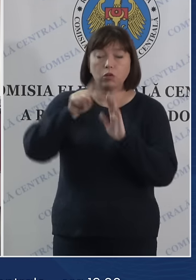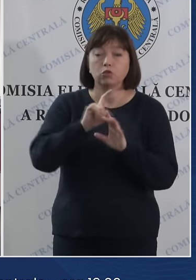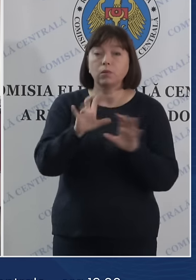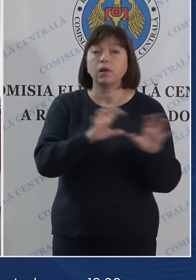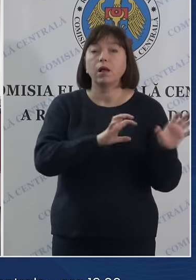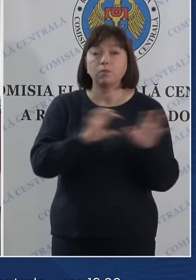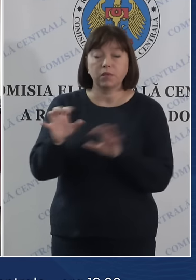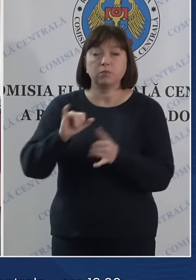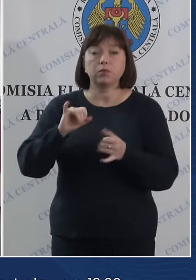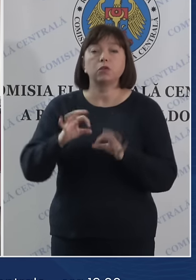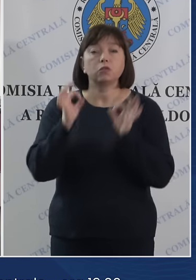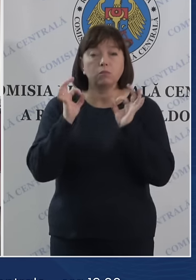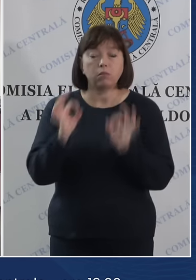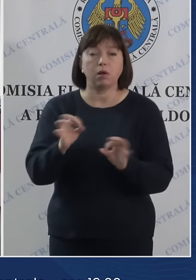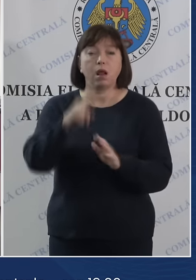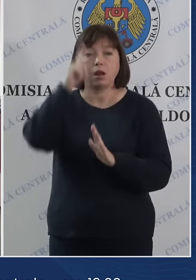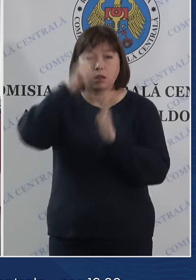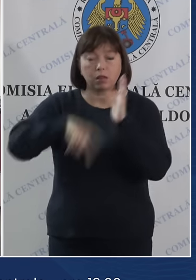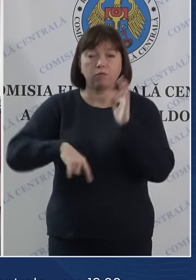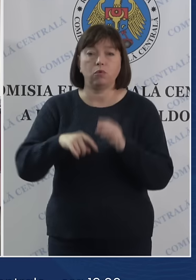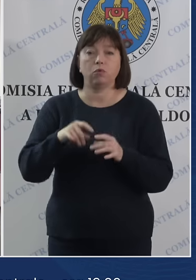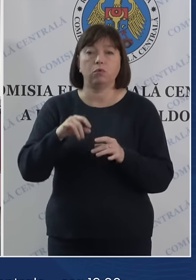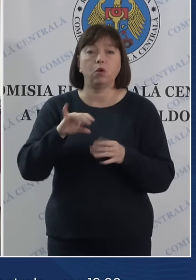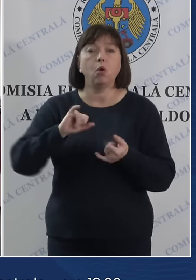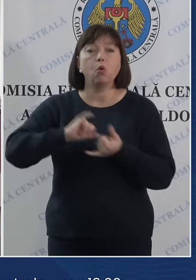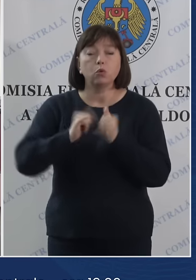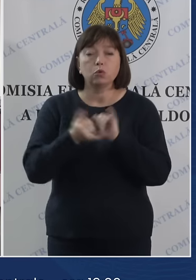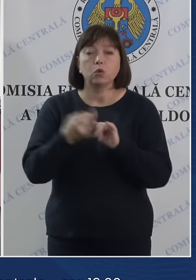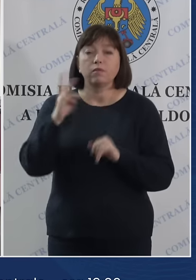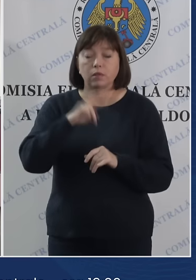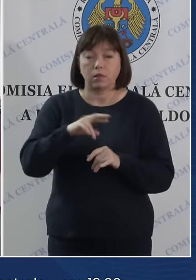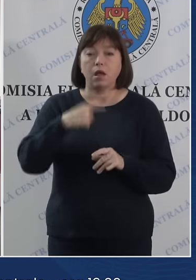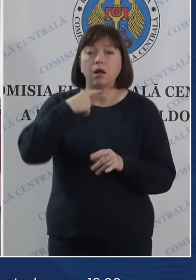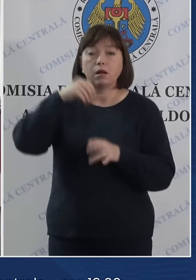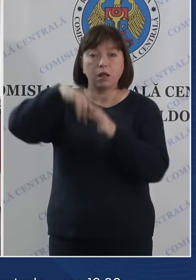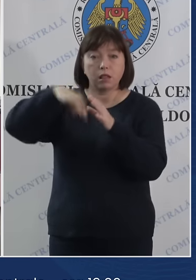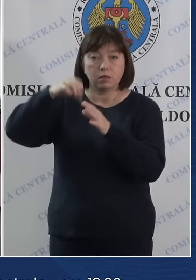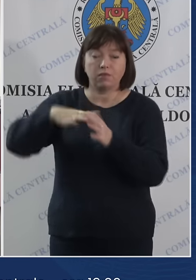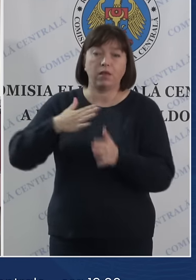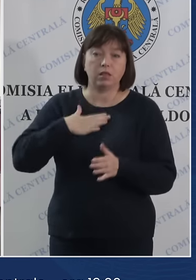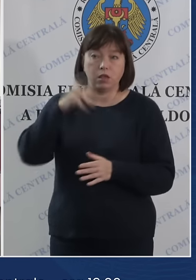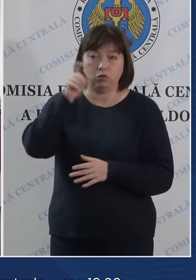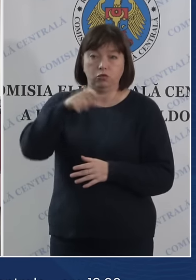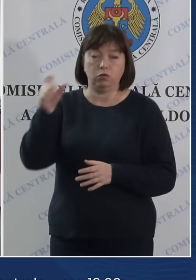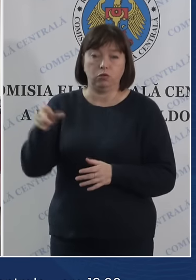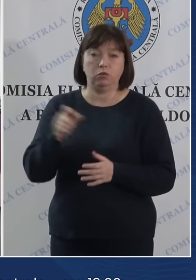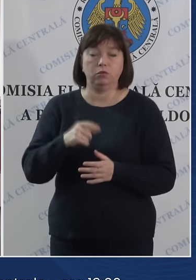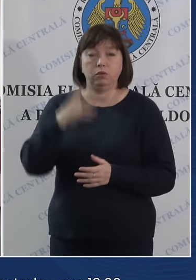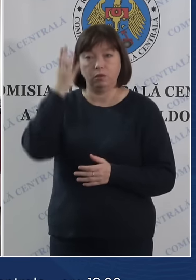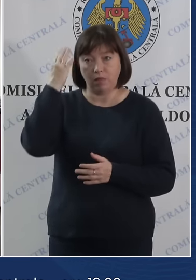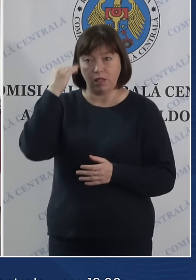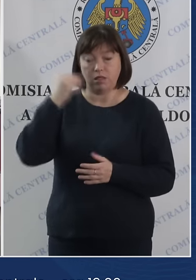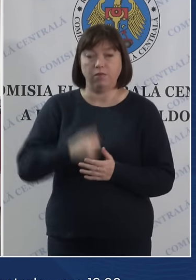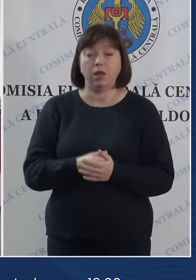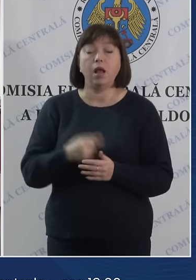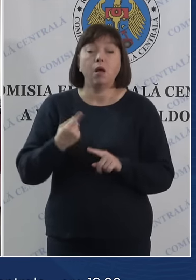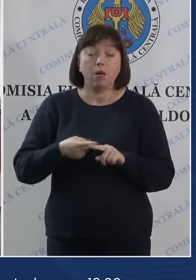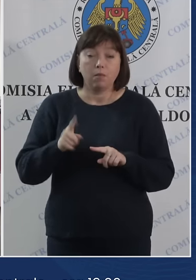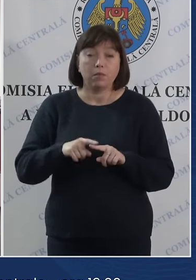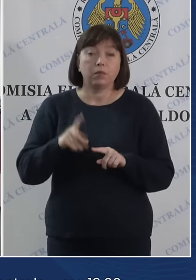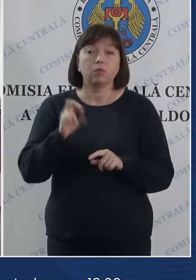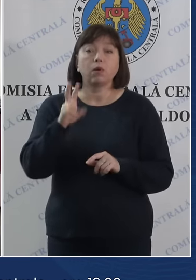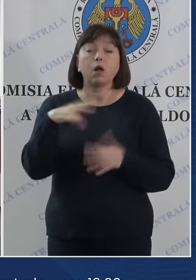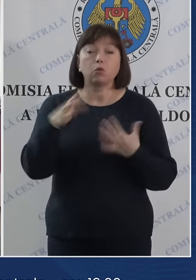asigure condițiile sigure, optime, pentru alegătorii noștri ca să-și exercite dreptul la vot. Așa cum s-a